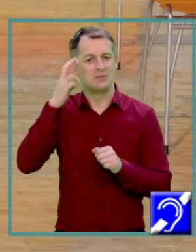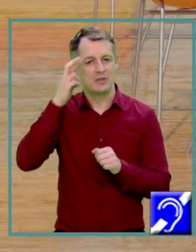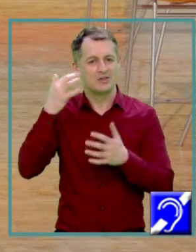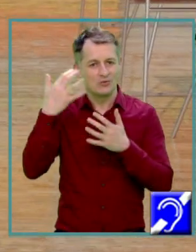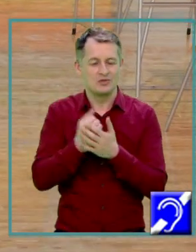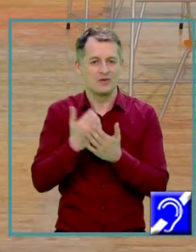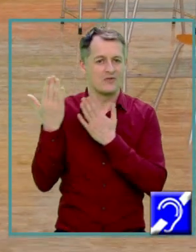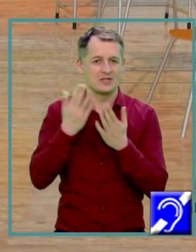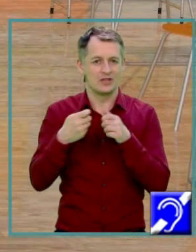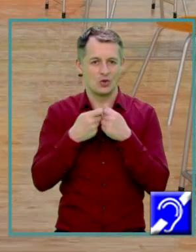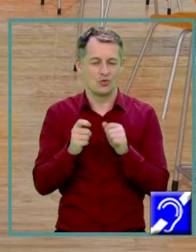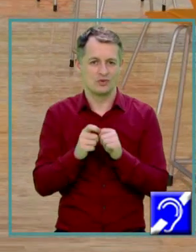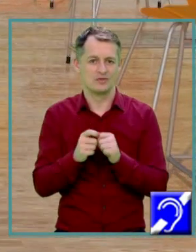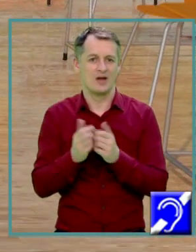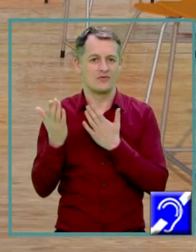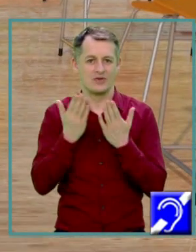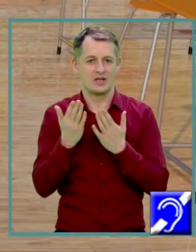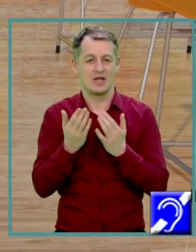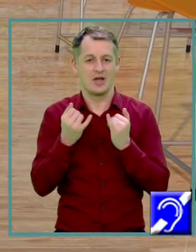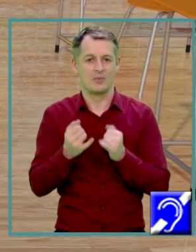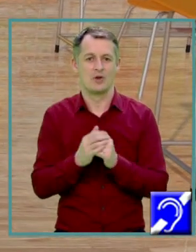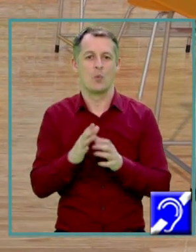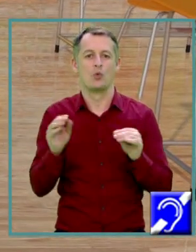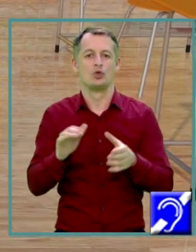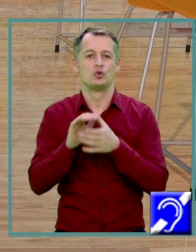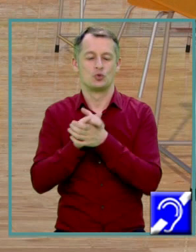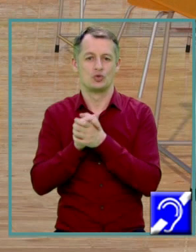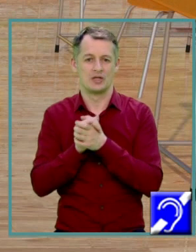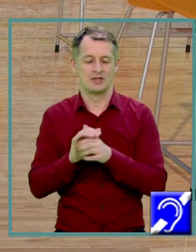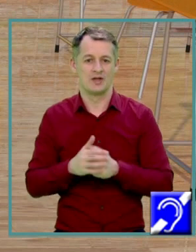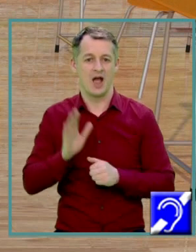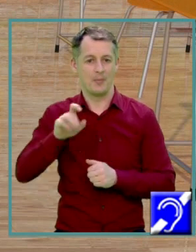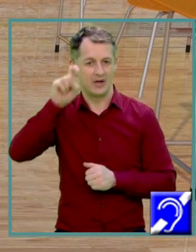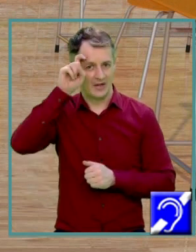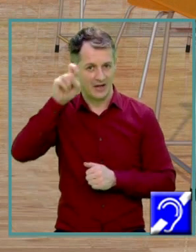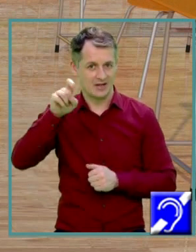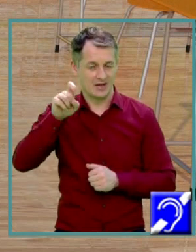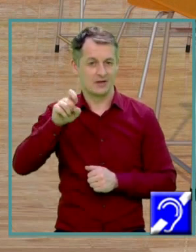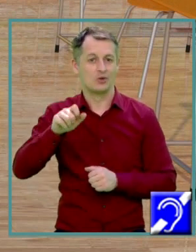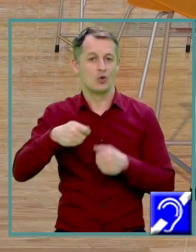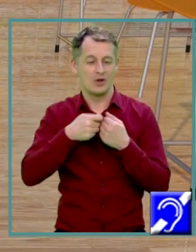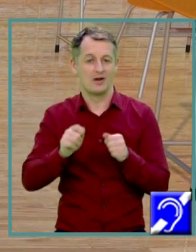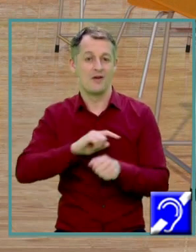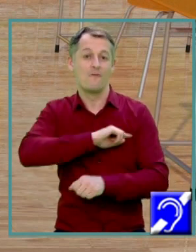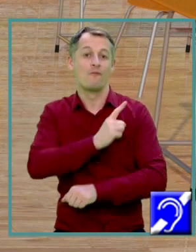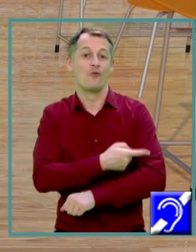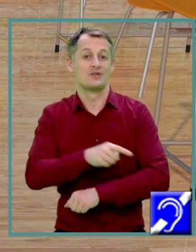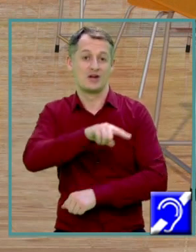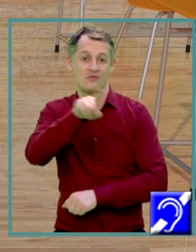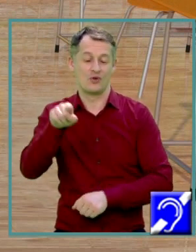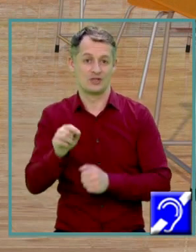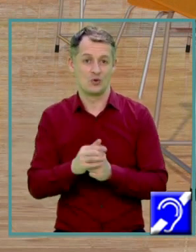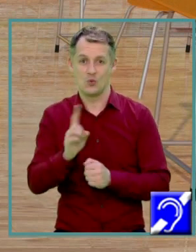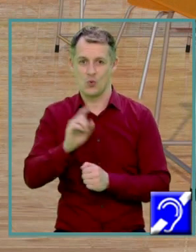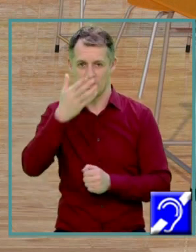Eu vă doresc mult succes în tot ceea ce întreprindeți voi Am încredere de plină în forțele voastre Și nu uitați că vă